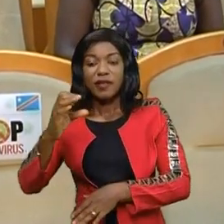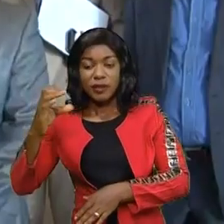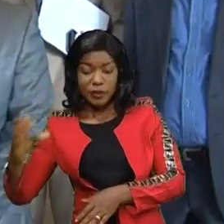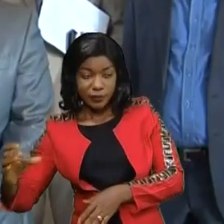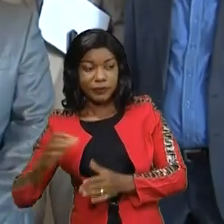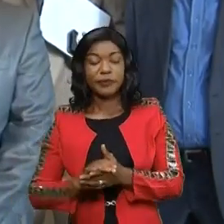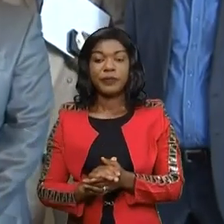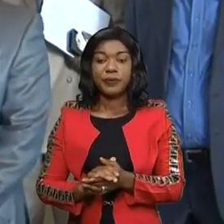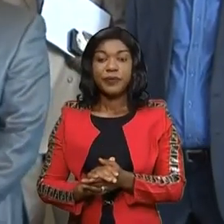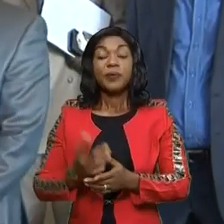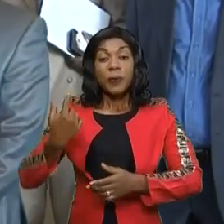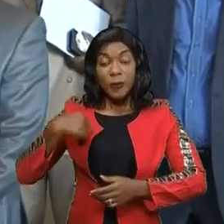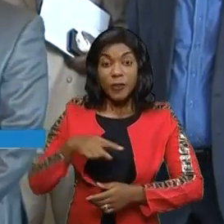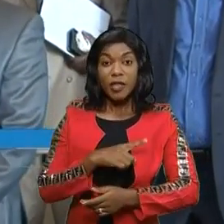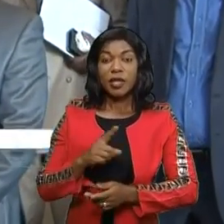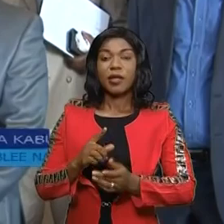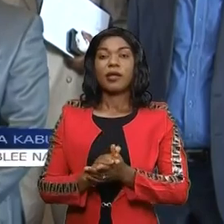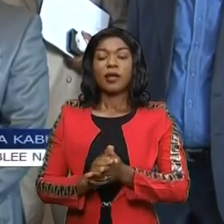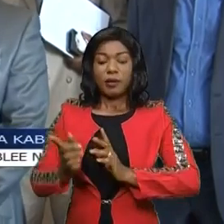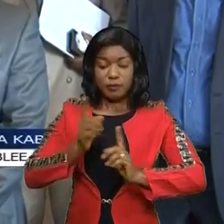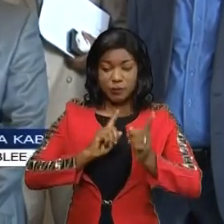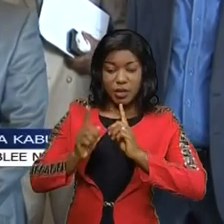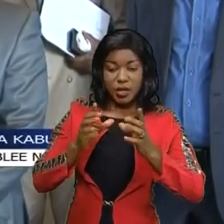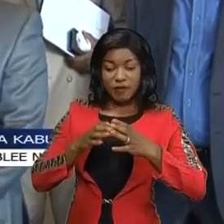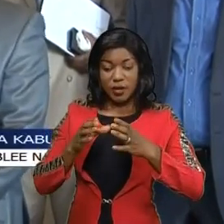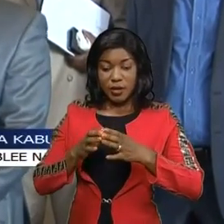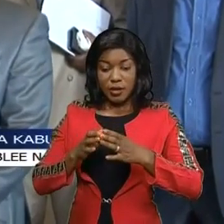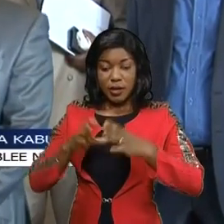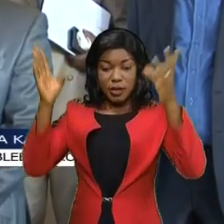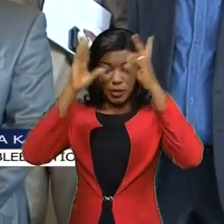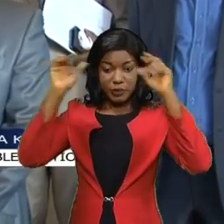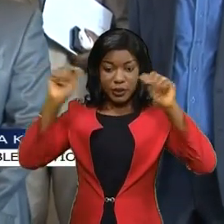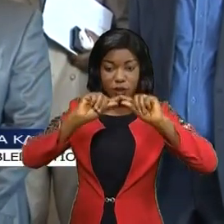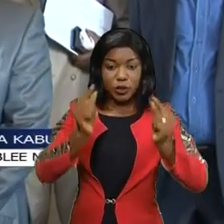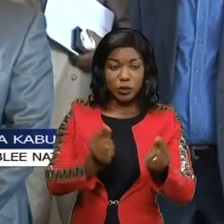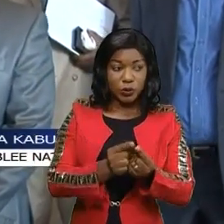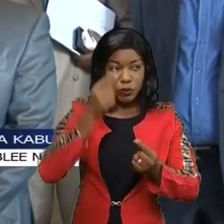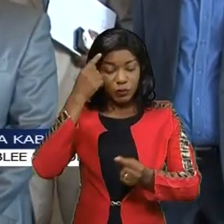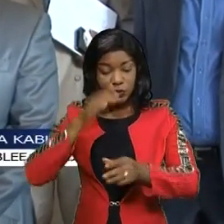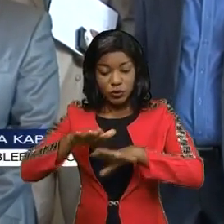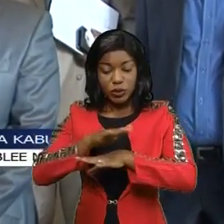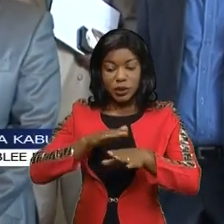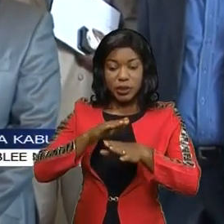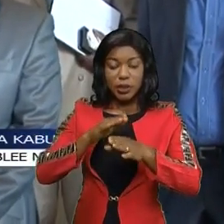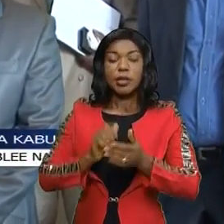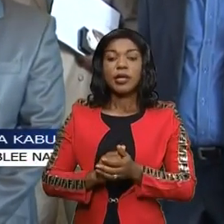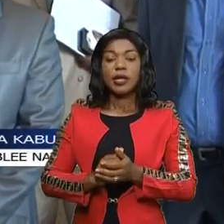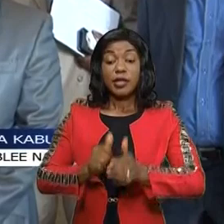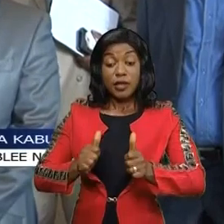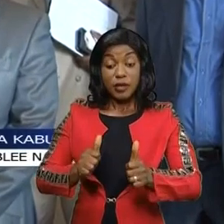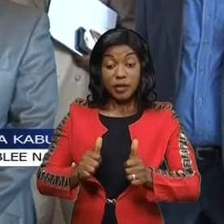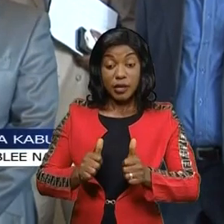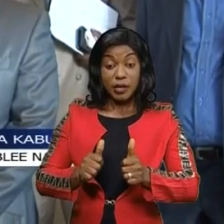tenu à nous entretenir avec le président des groupes sur l'existence de groupes et leur